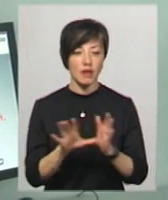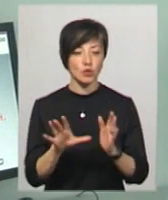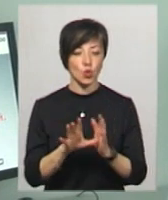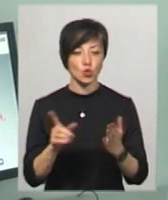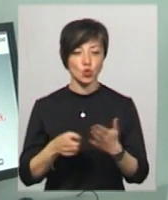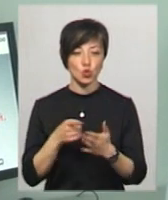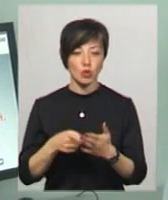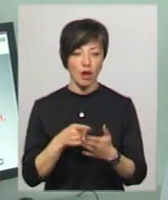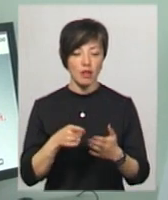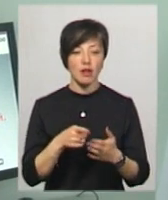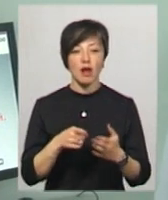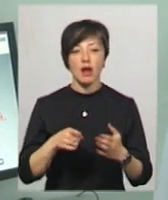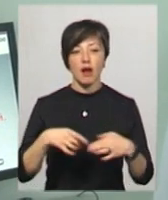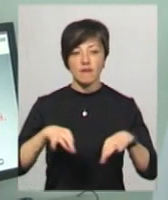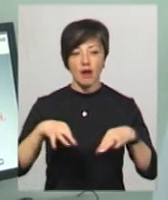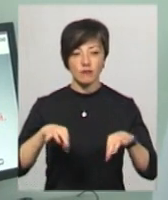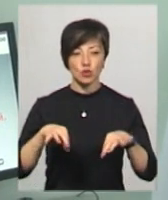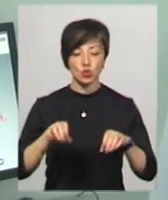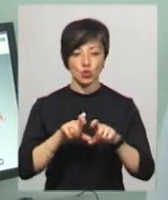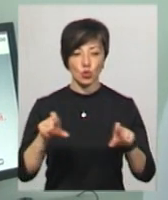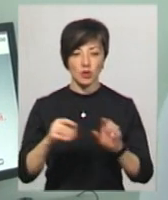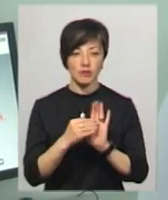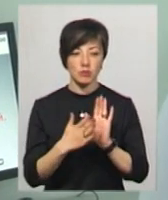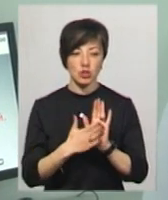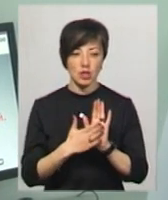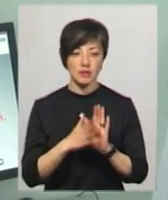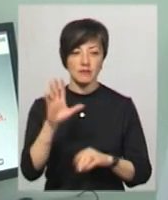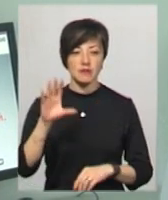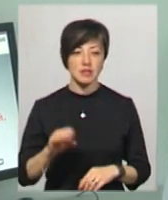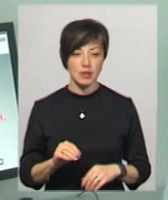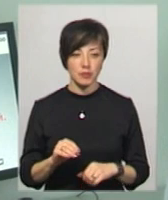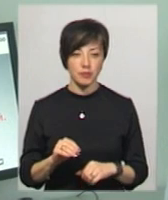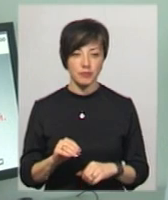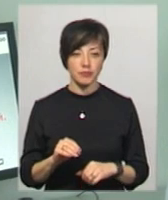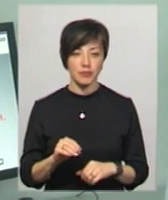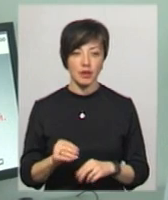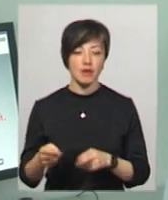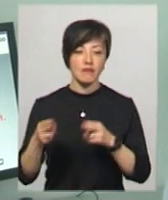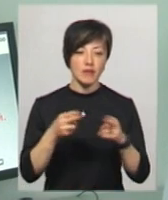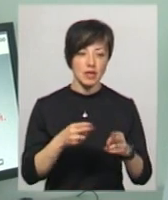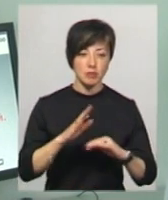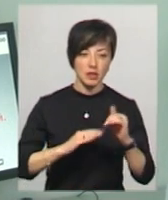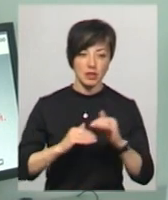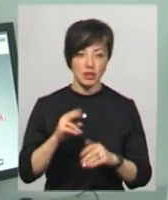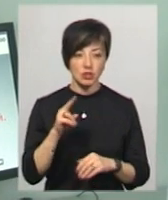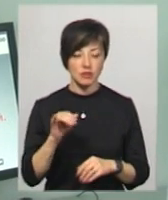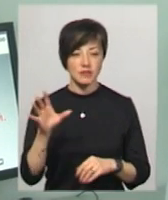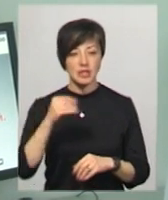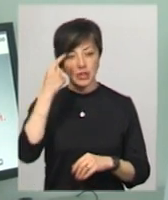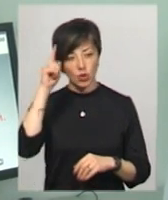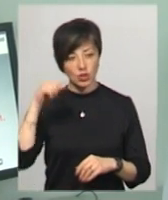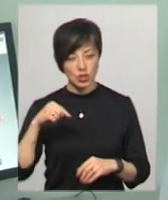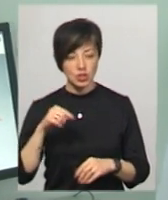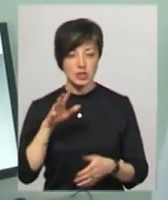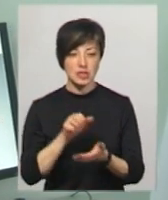журнал в автошколах, в якому будуть відмічатися усі виїзди практичні, всі теоретичні